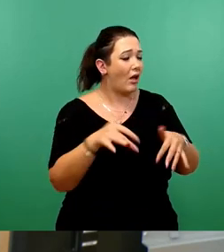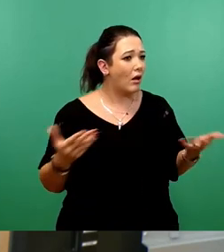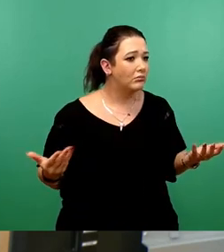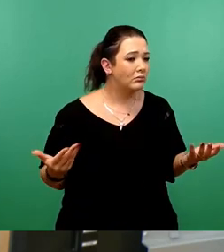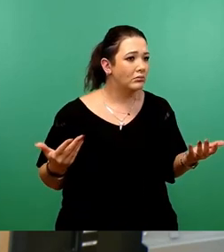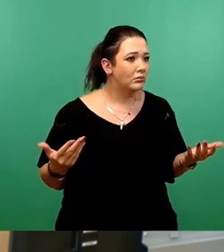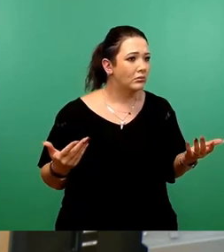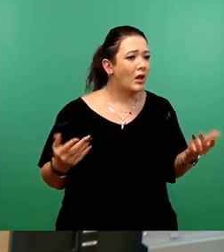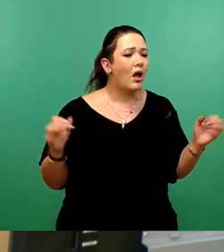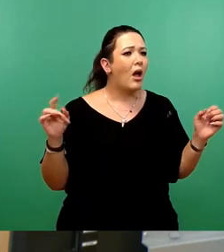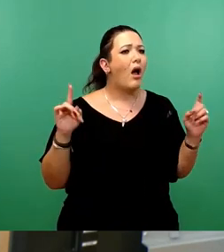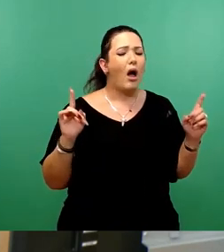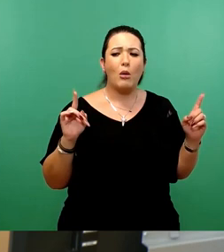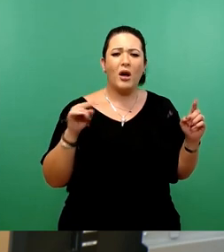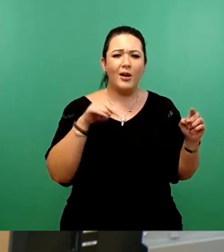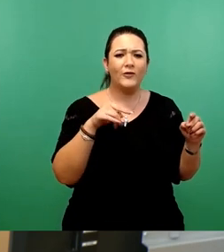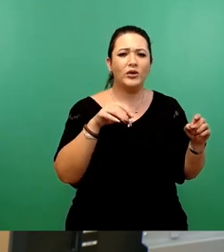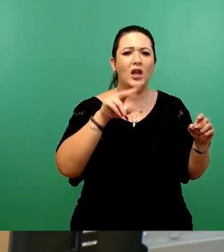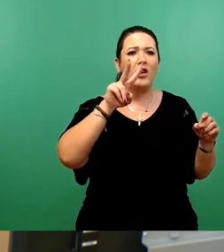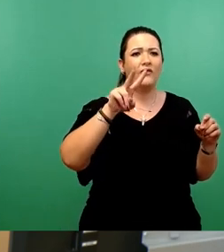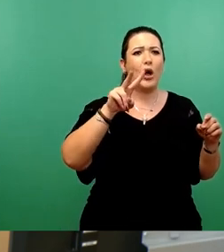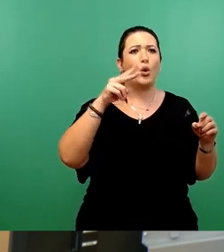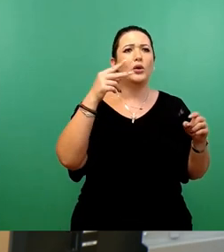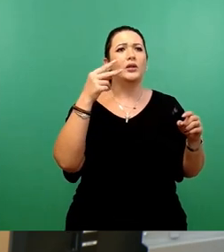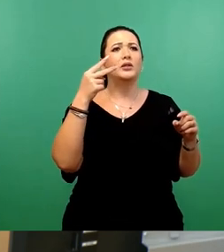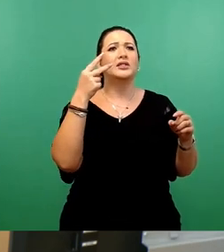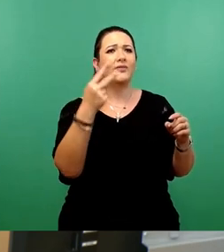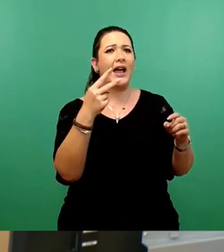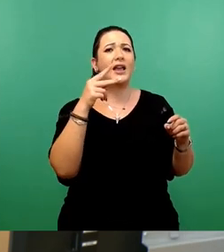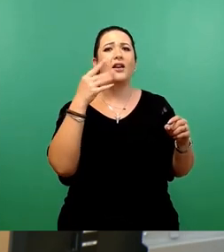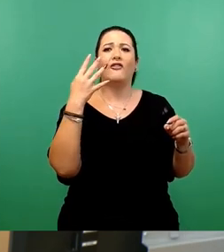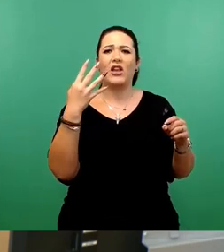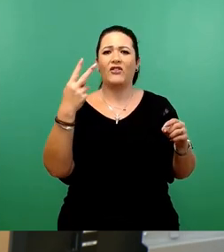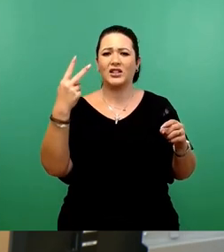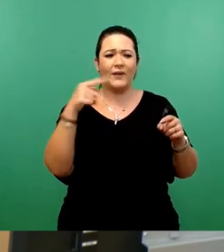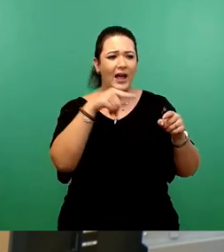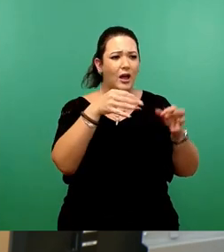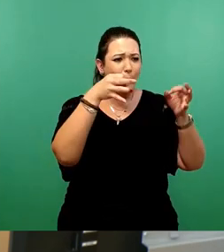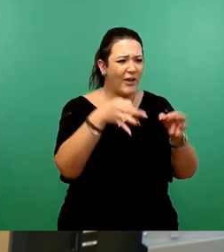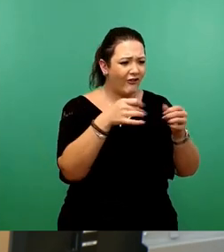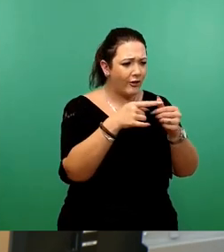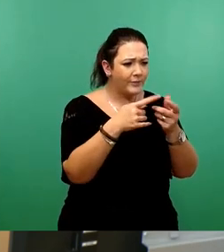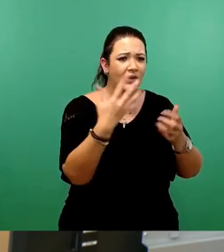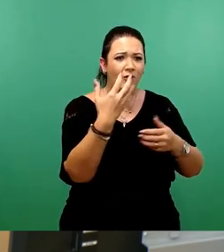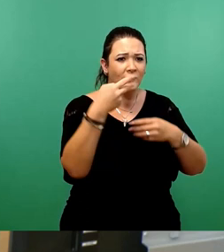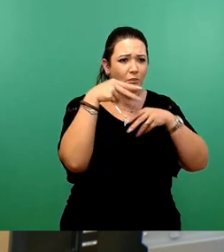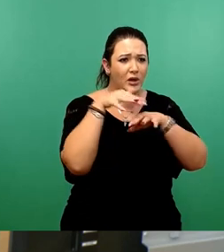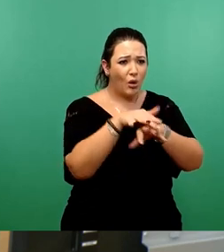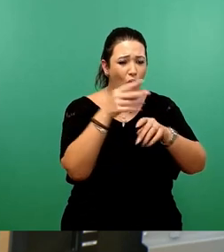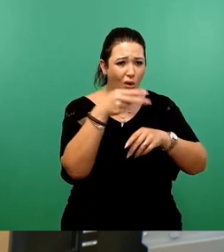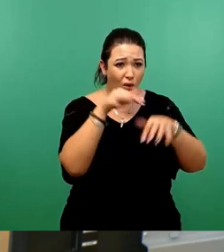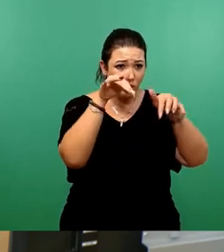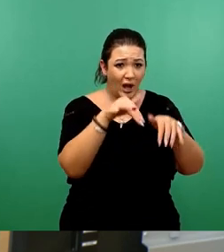sind in V2442 plötzlich 50 Millionen da und für andere Sachen nicht? Und warum lässt dieser Stadtrat